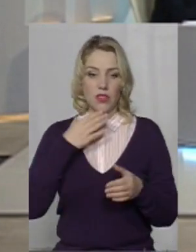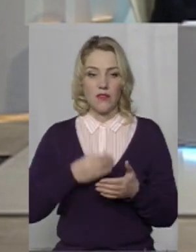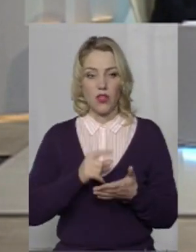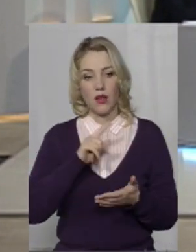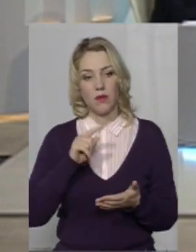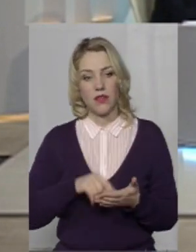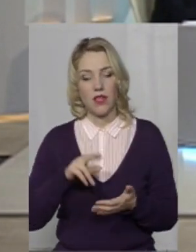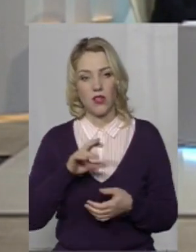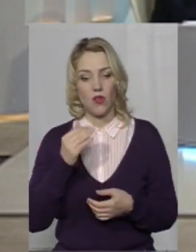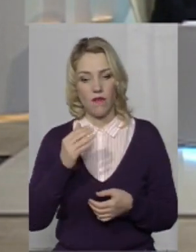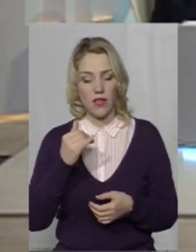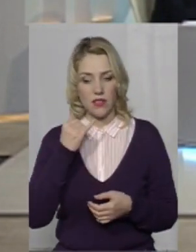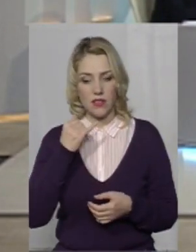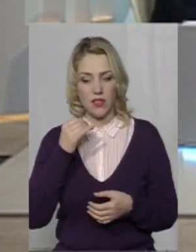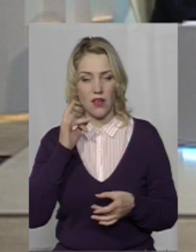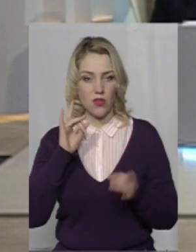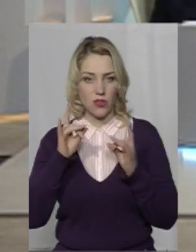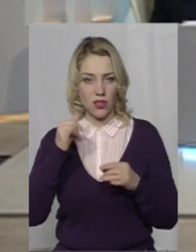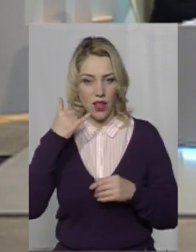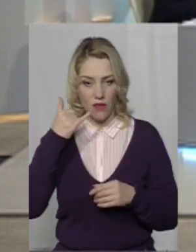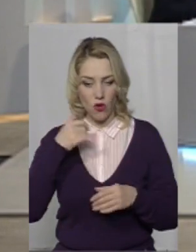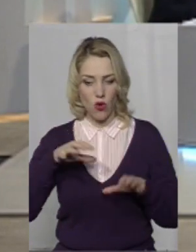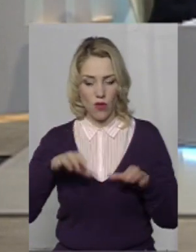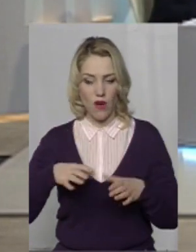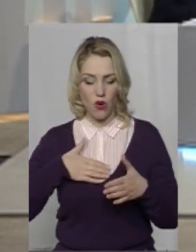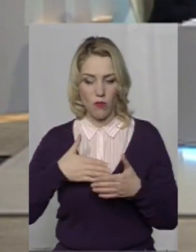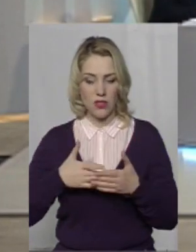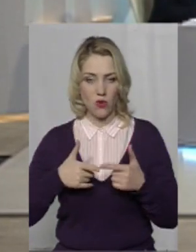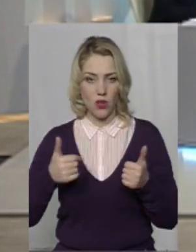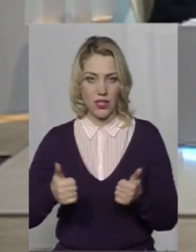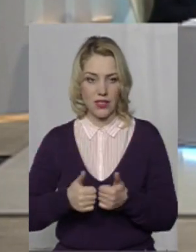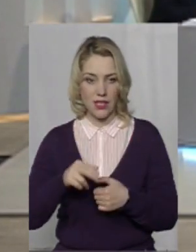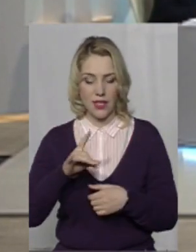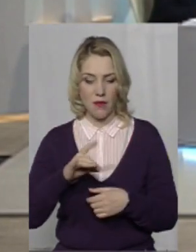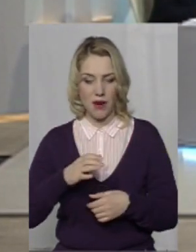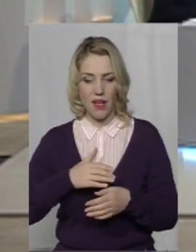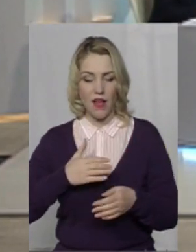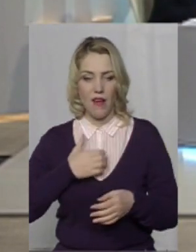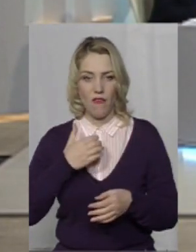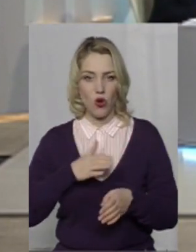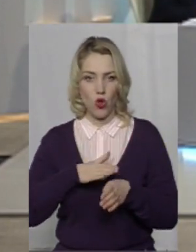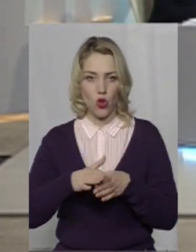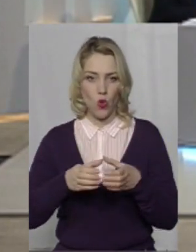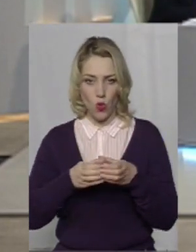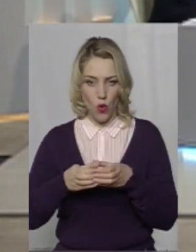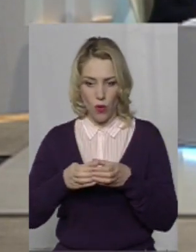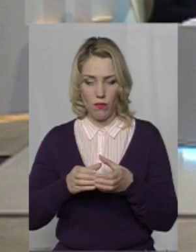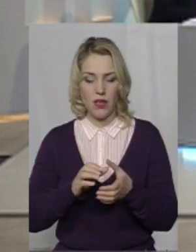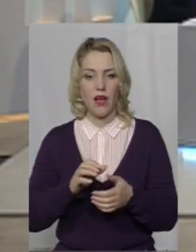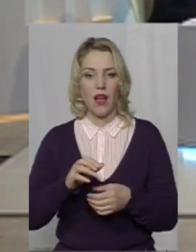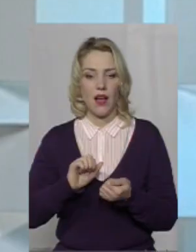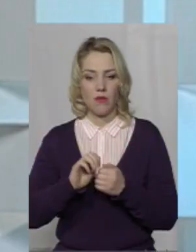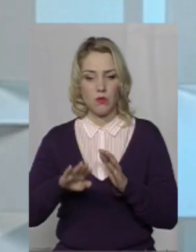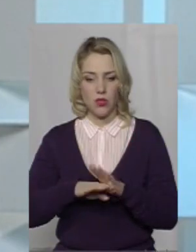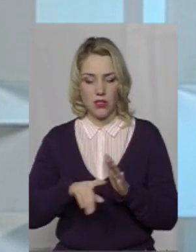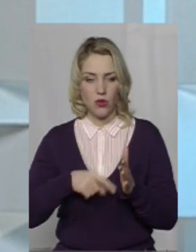до вас озвучила телефоном голова громадської організації при виконкомі Кам'янець-Подільської міської